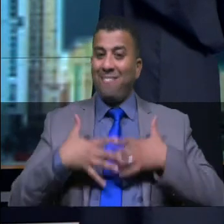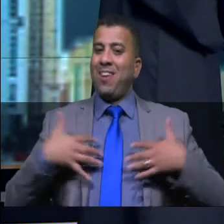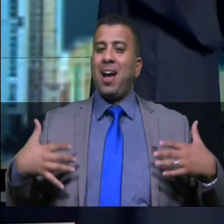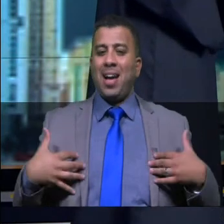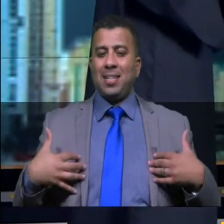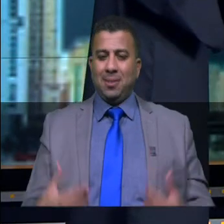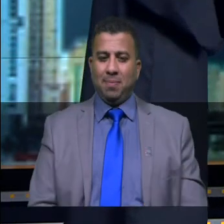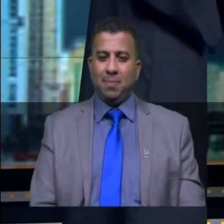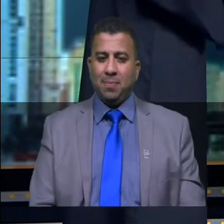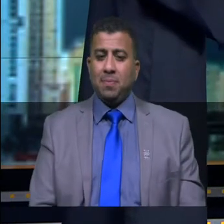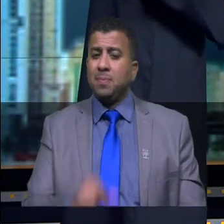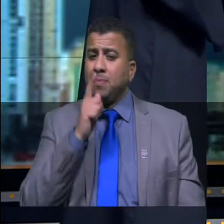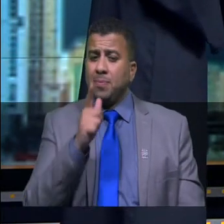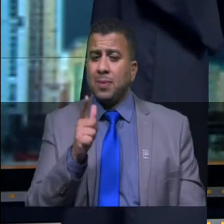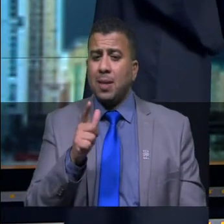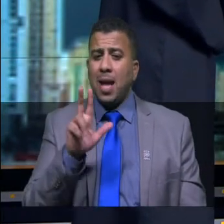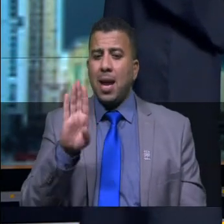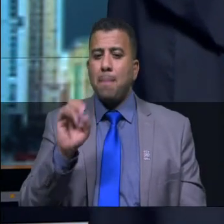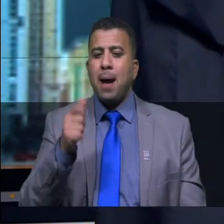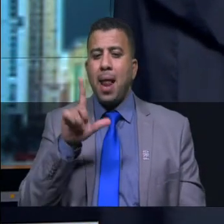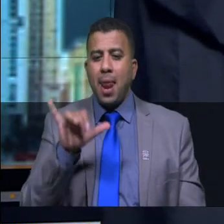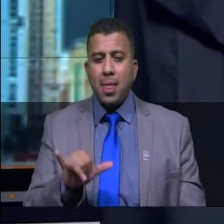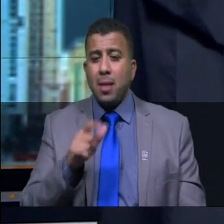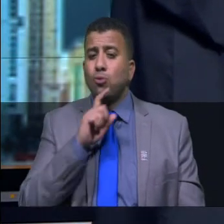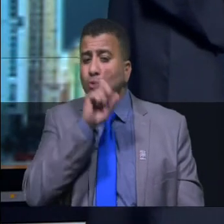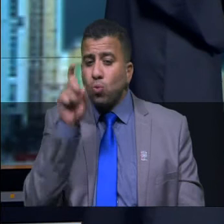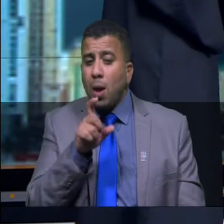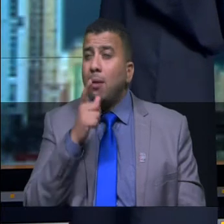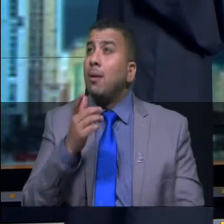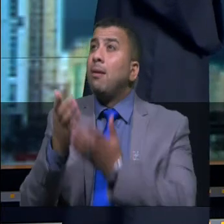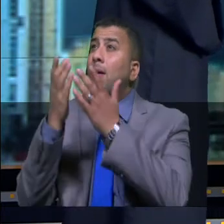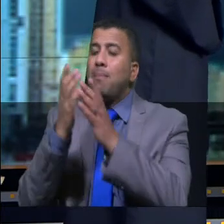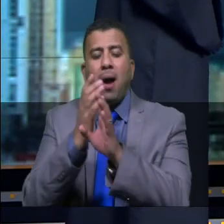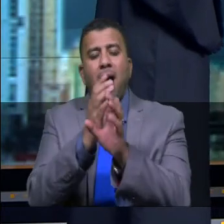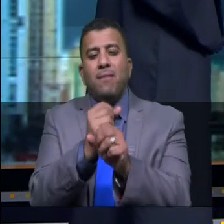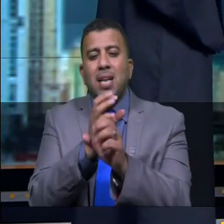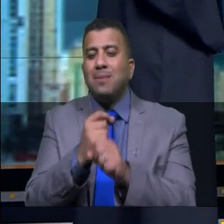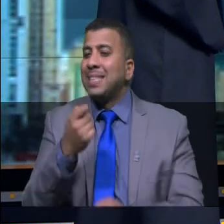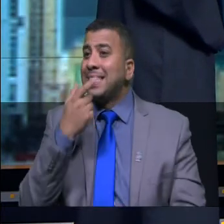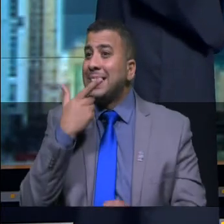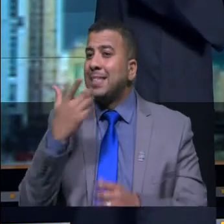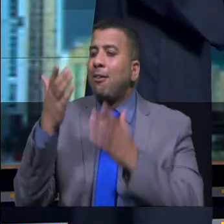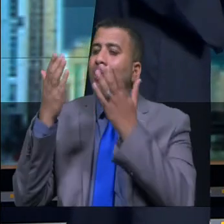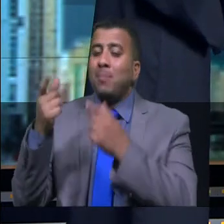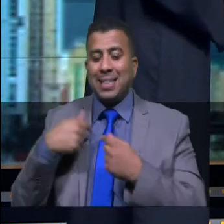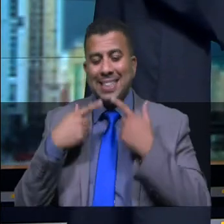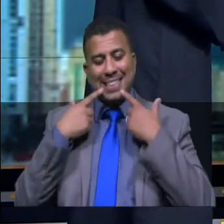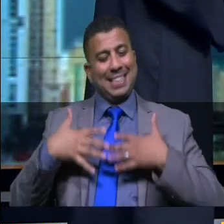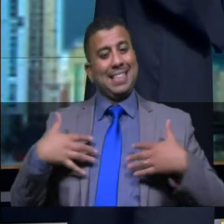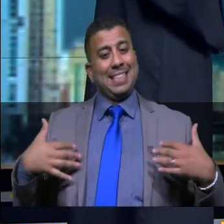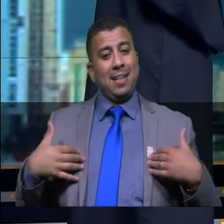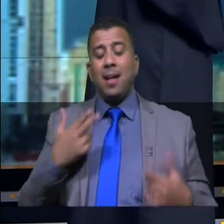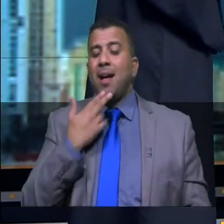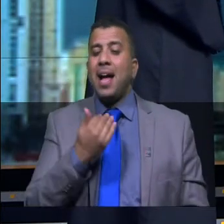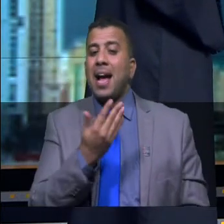وخيرا من الكمال أسأل الله أن يحفظه من كل سوء ويسعده كما أسعدنا وأن يرزقه من خير